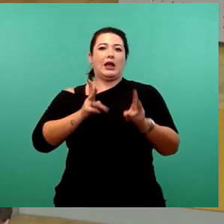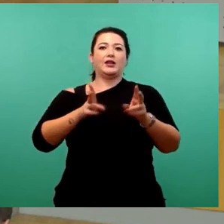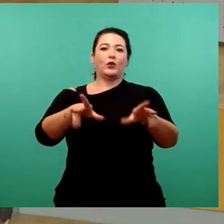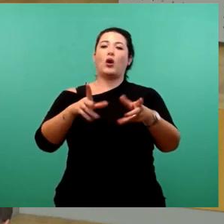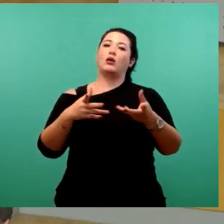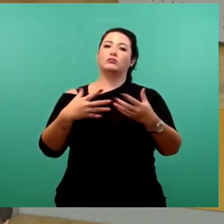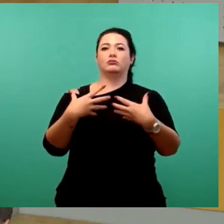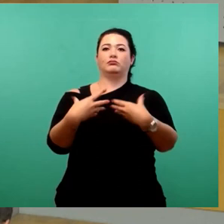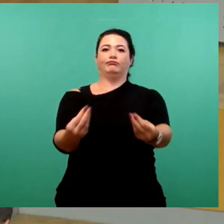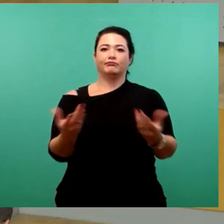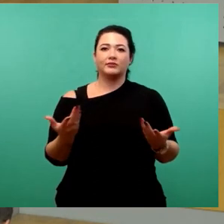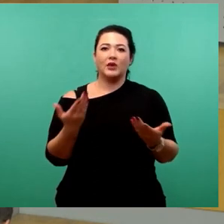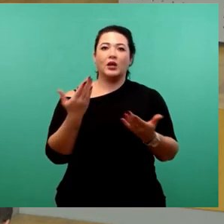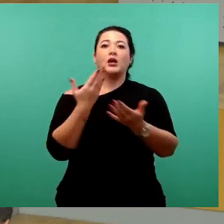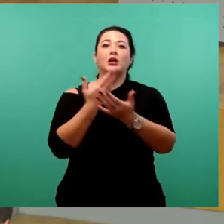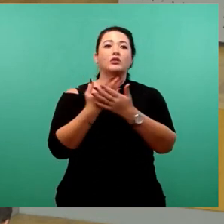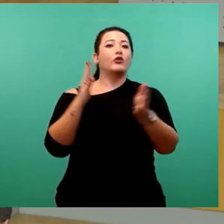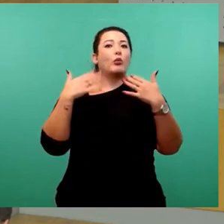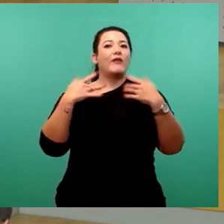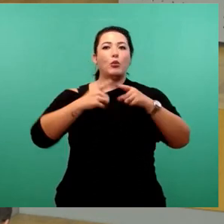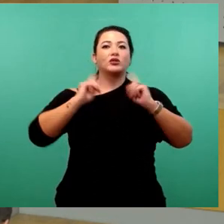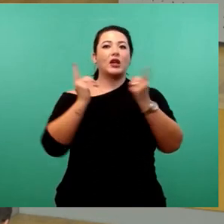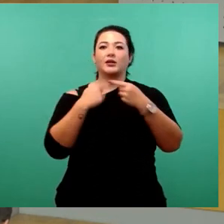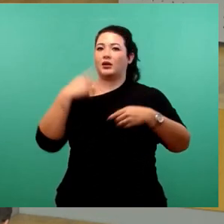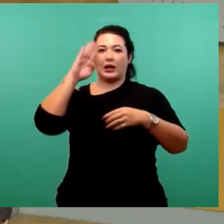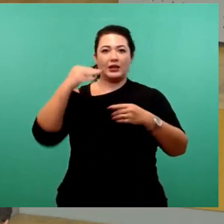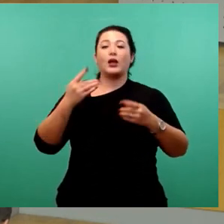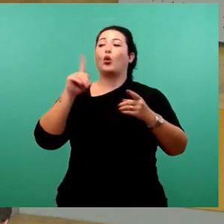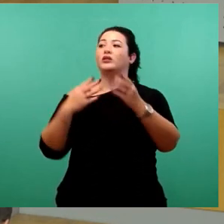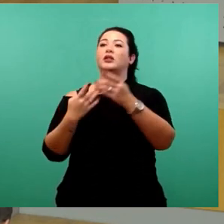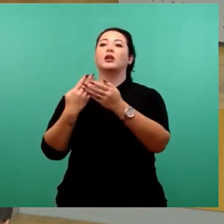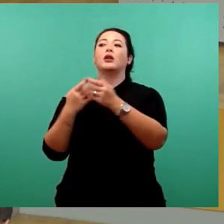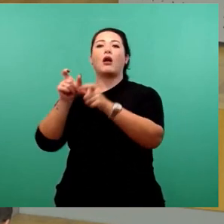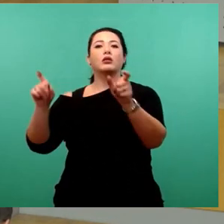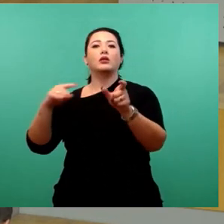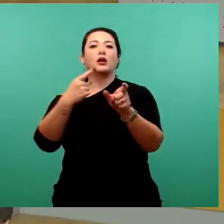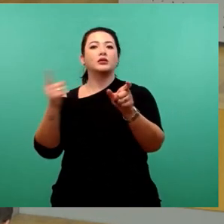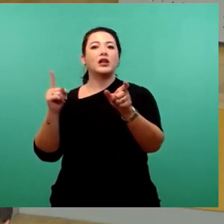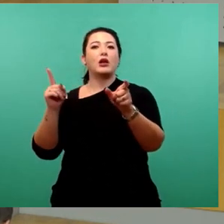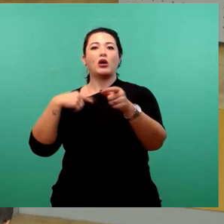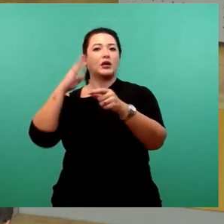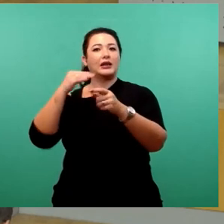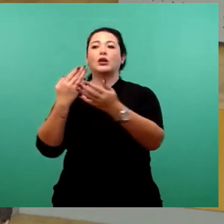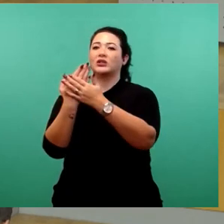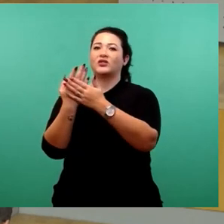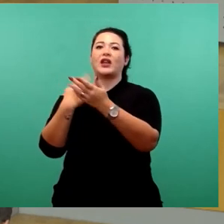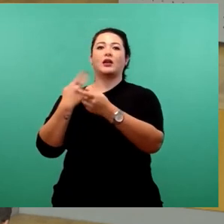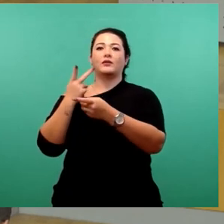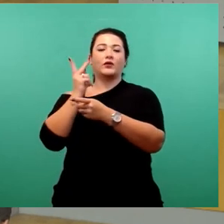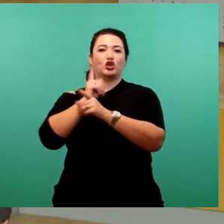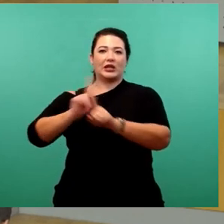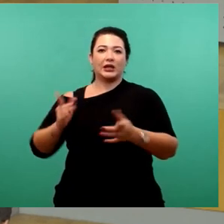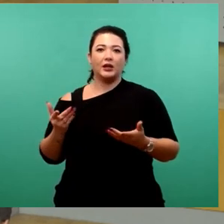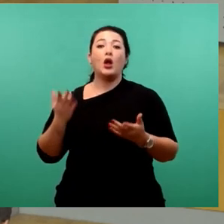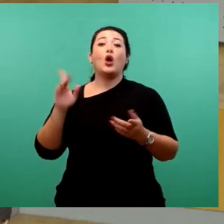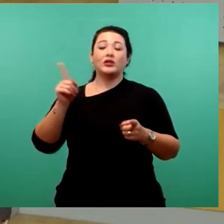Bewerbekreis bekannt, noch ist eine Bewertung nach eigenleistenden Befähigungen der möglichen Kandidaten auf Grundlage der neuen Hauptsatzung möglich. Zudem möchte ich als Person darauf